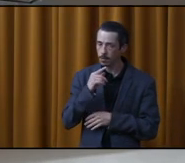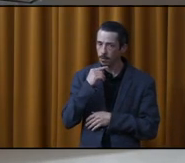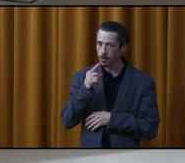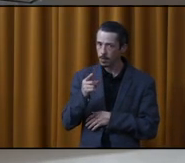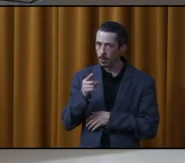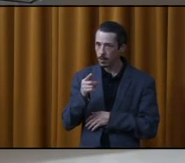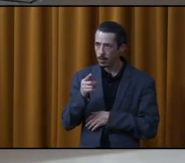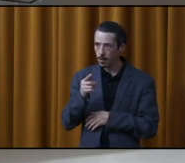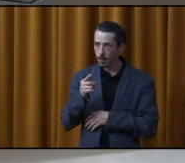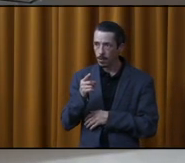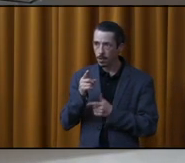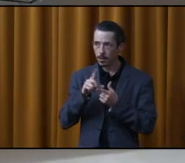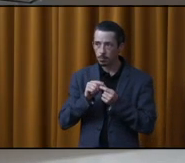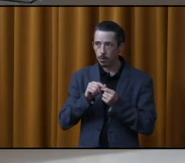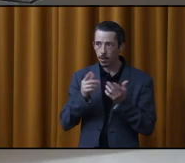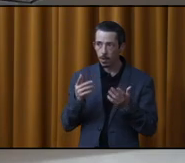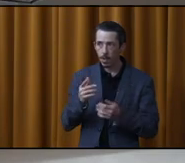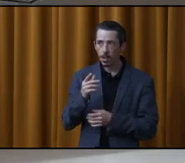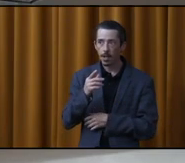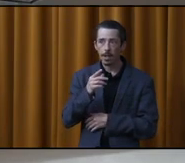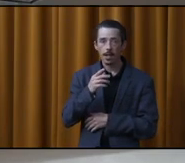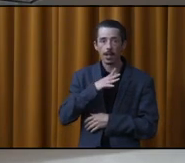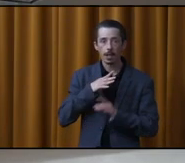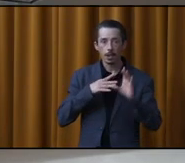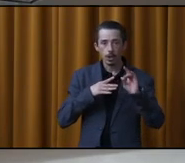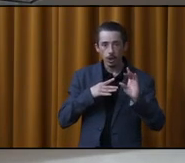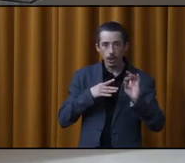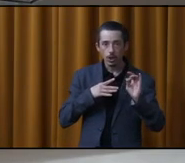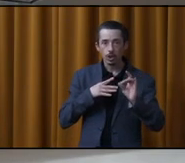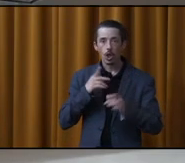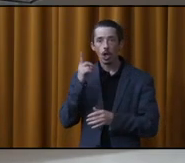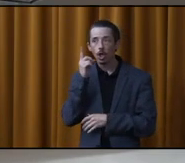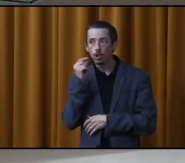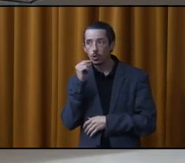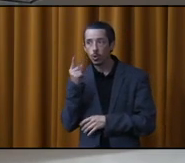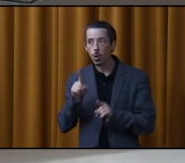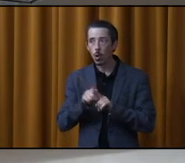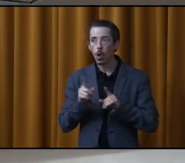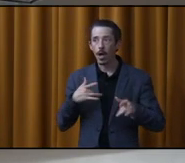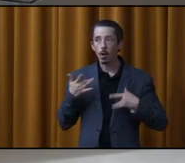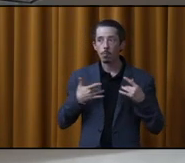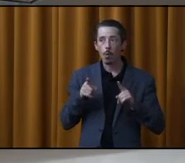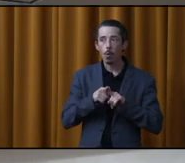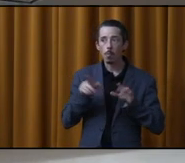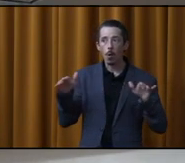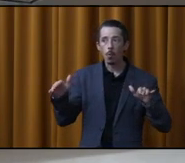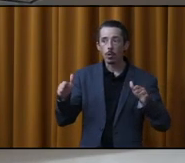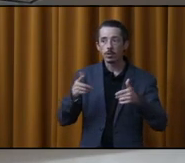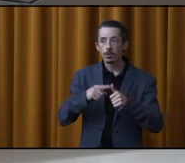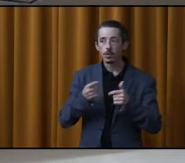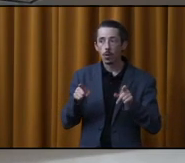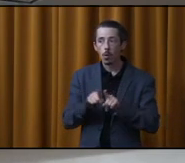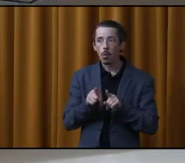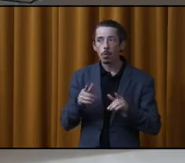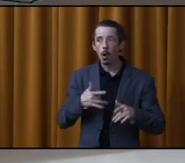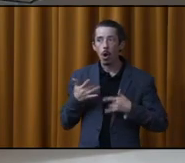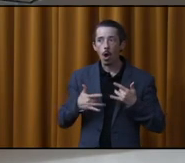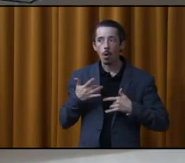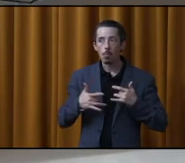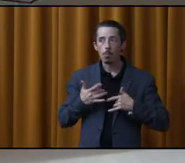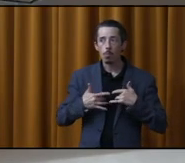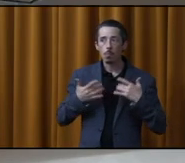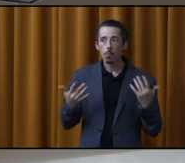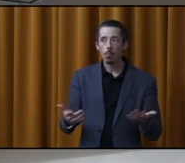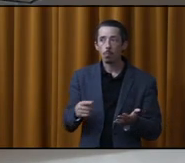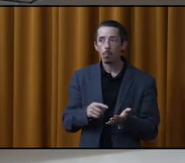expliqués. Pourquoi les chiens charlent? Est-ce que c'est une émotion comme des oiseaux ou des émotions comme des